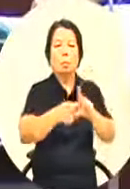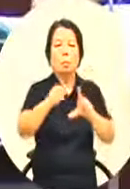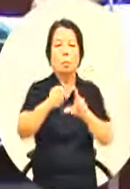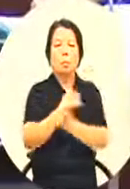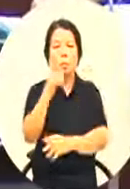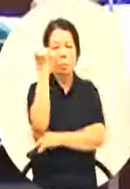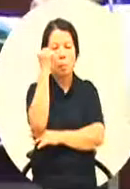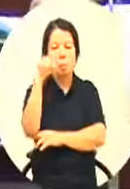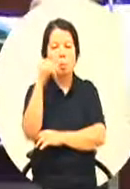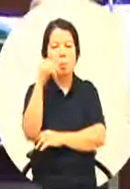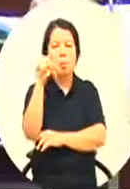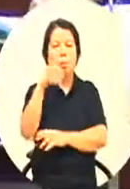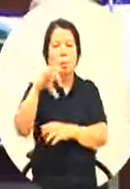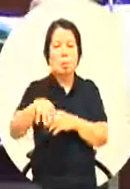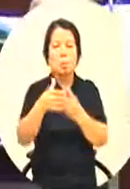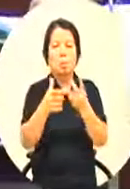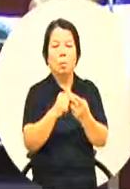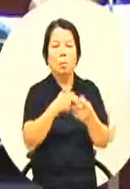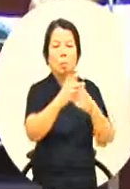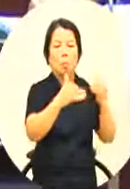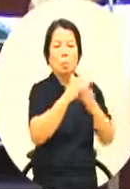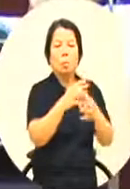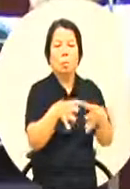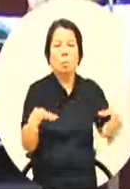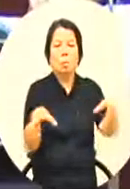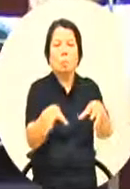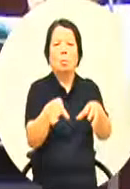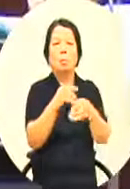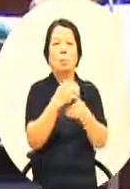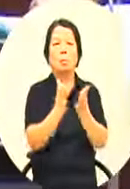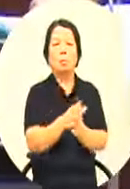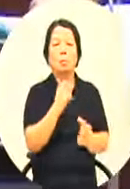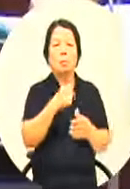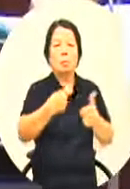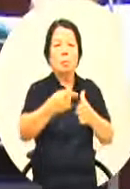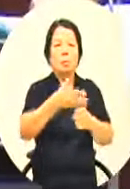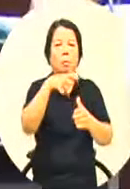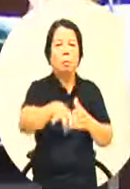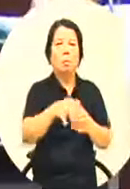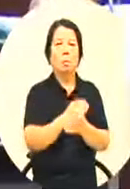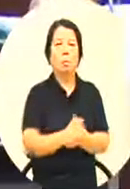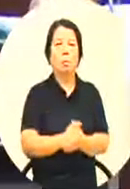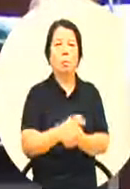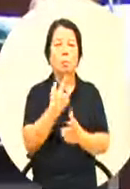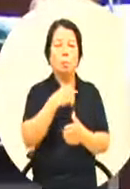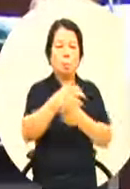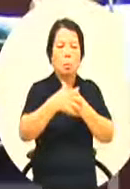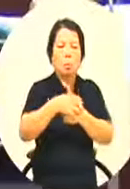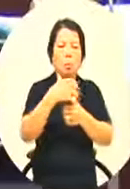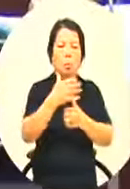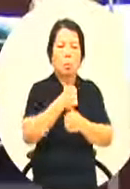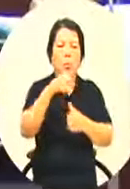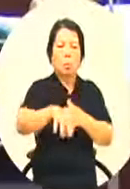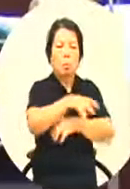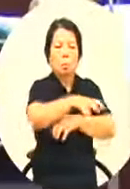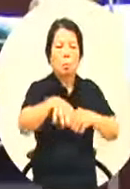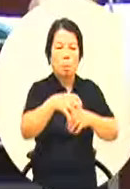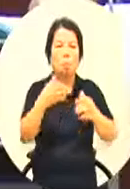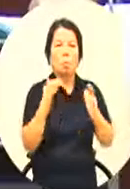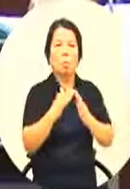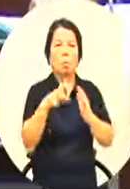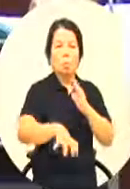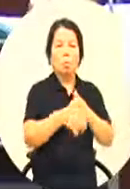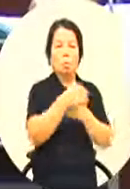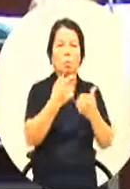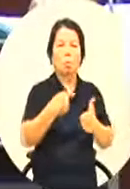学校是混杂在一起的所以我觉得市府应该不只是教育局应该是我们的卫生局环保局教育